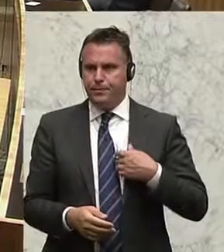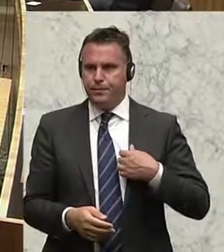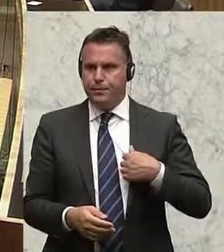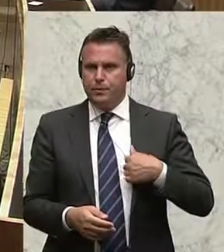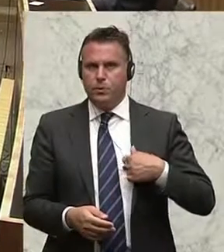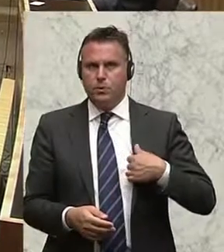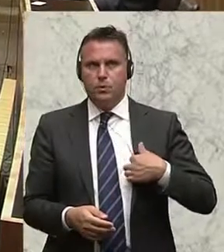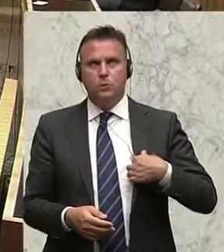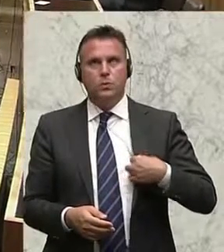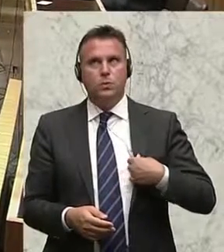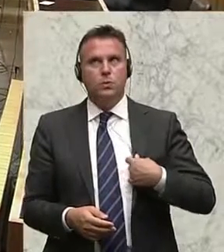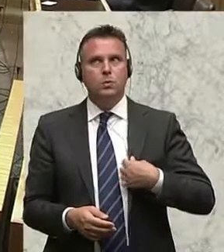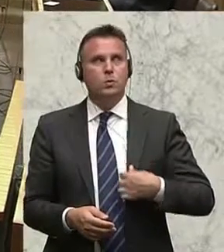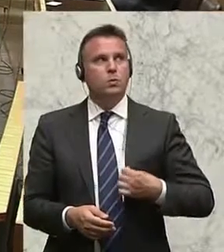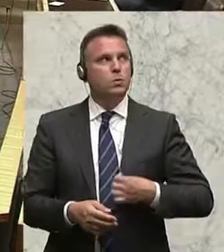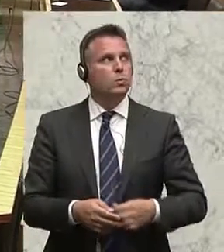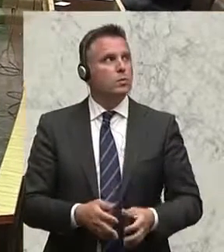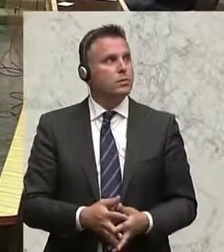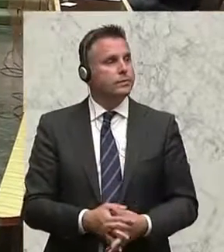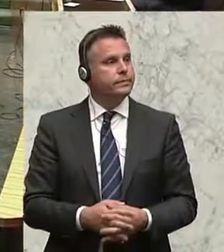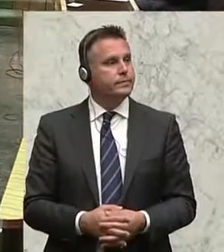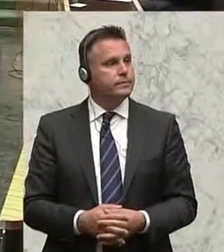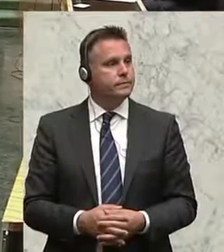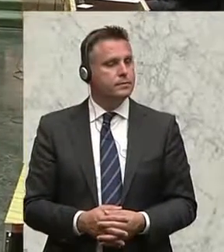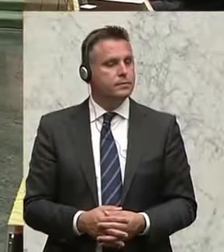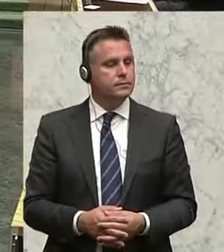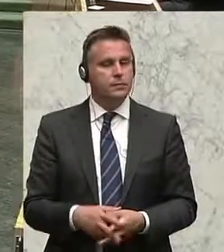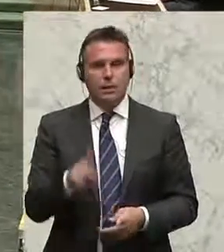Anpassungen notwendig machen. Verantwortlich bleibt aber trotz Technologie der menschliche Fahrer.